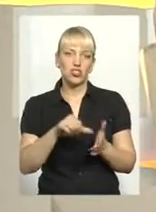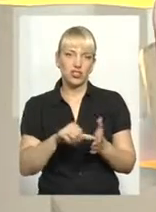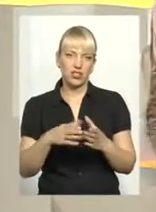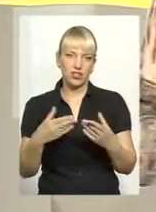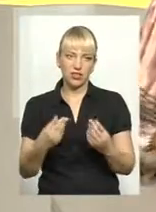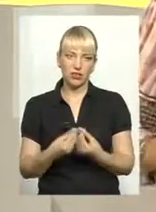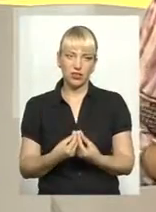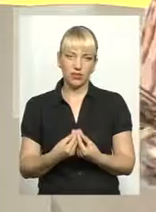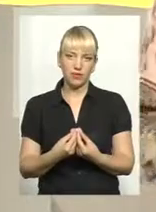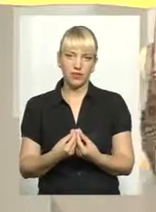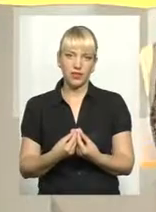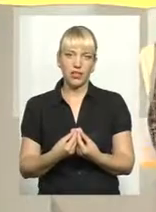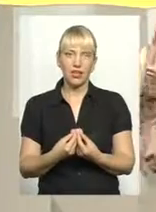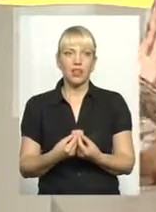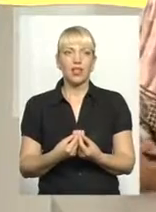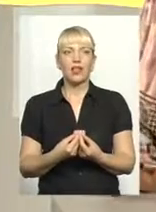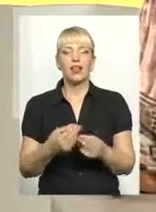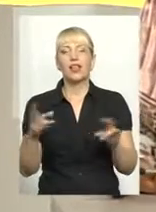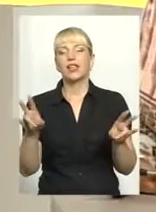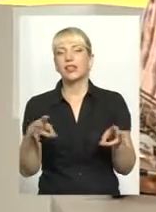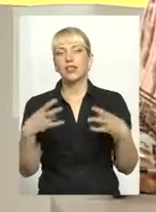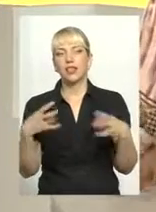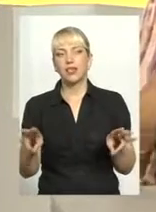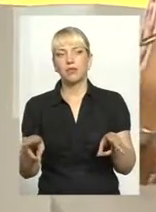Тобто і тоді не треба